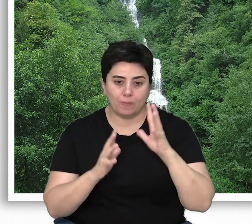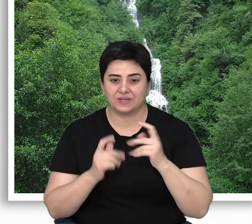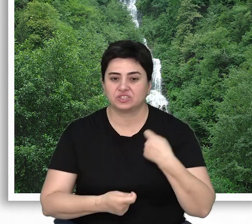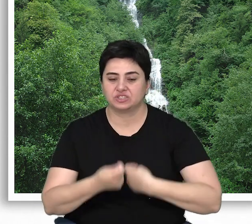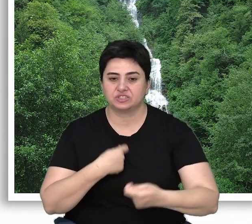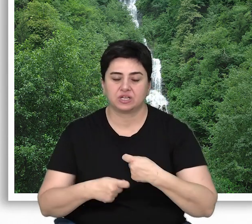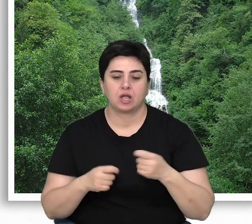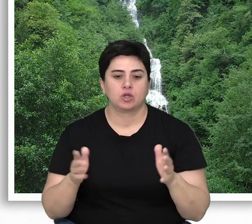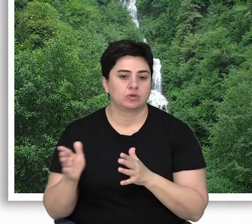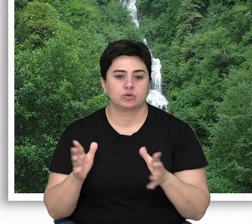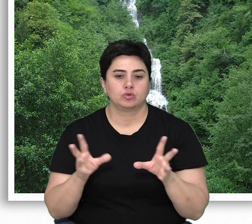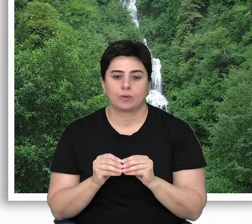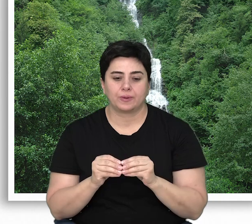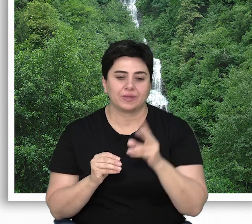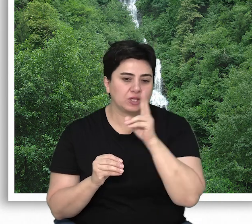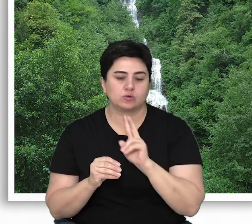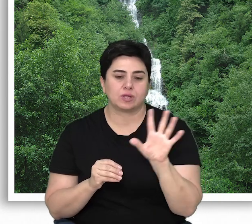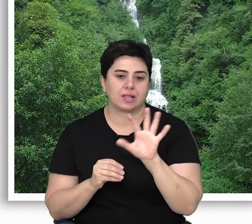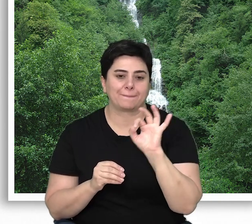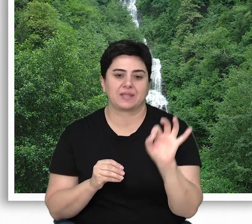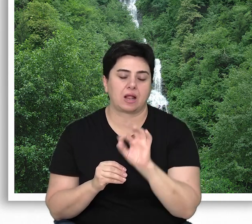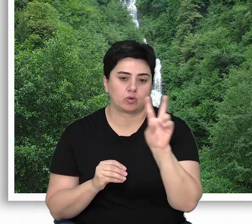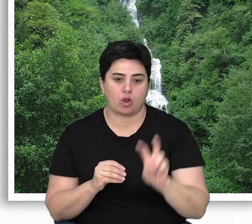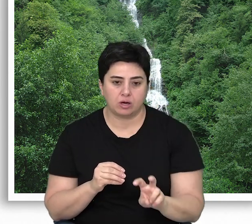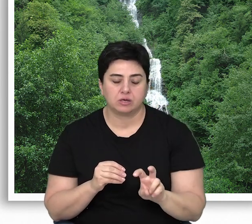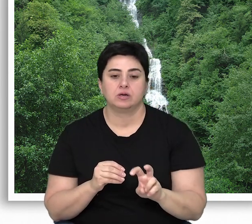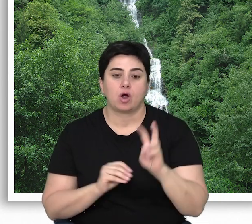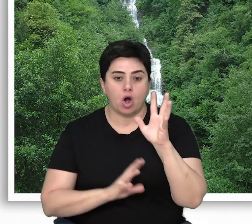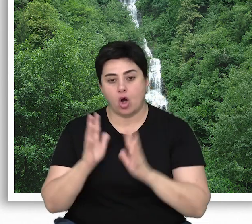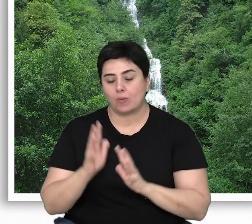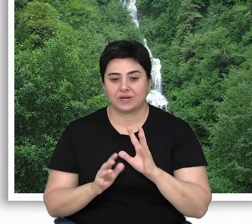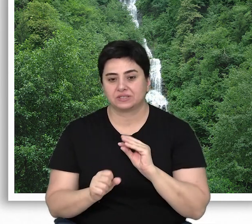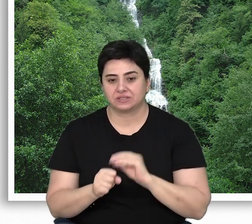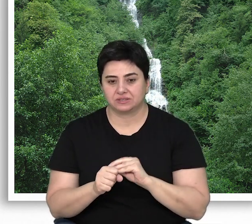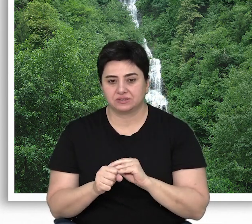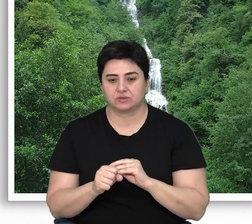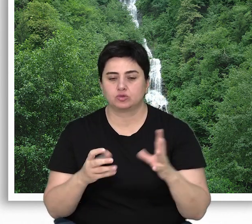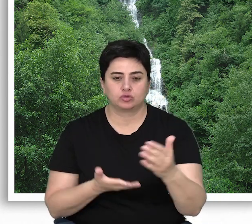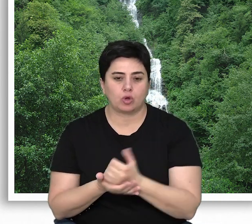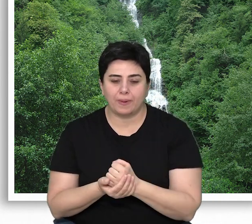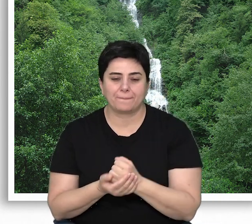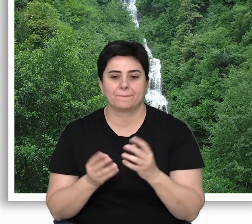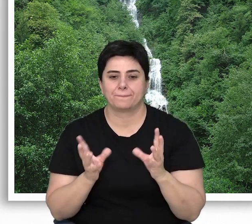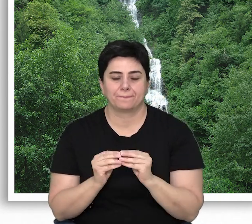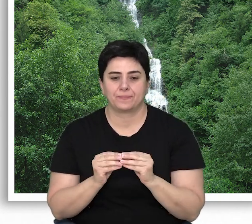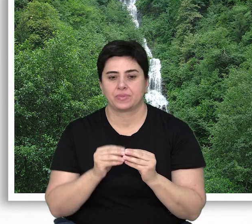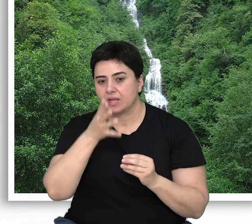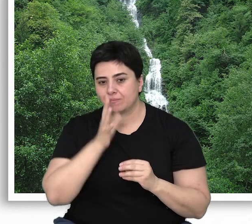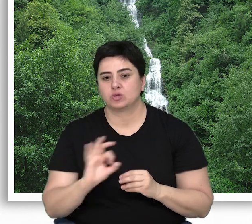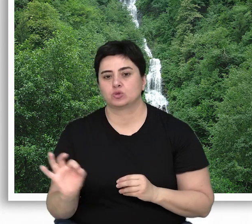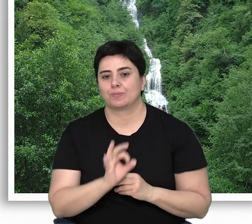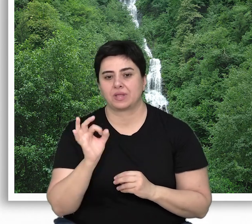ticaretinin toplam değeri yaklaşık 250 milyar dolarken, ormancılık sektörünün yarattığı toplam katma değer